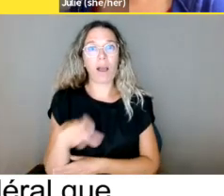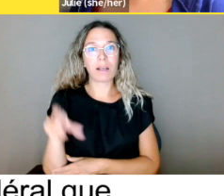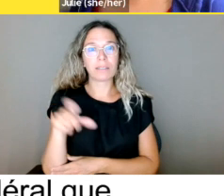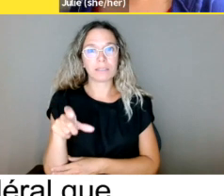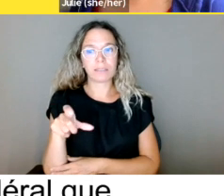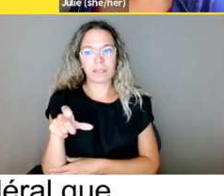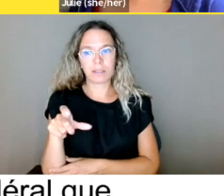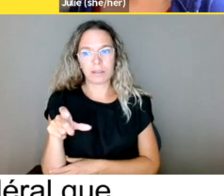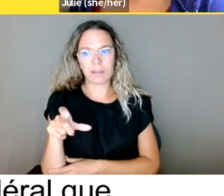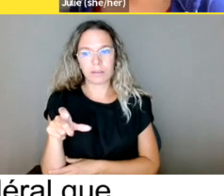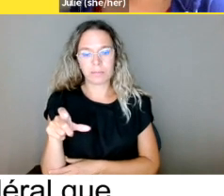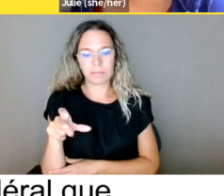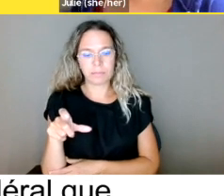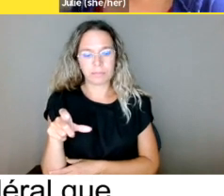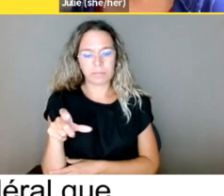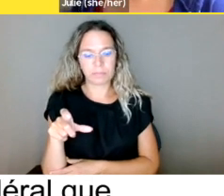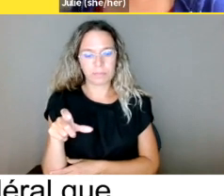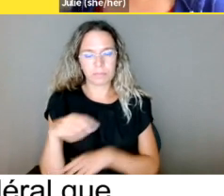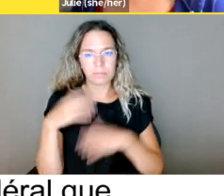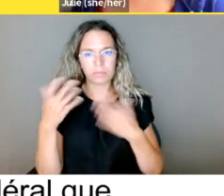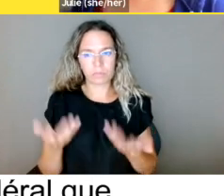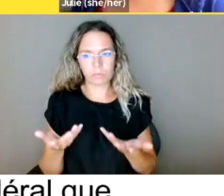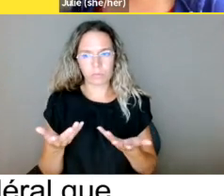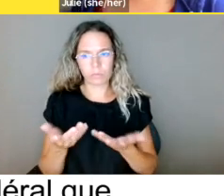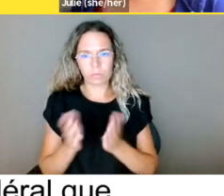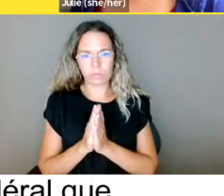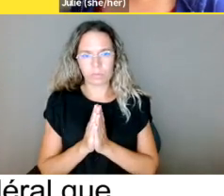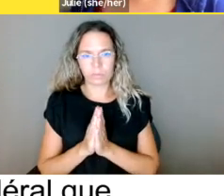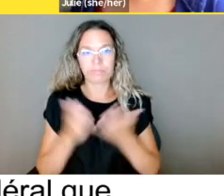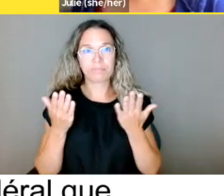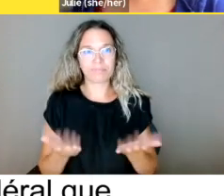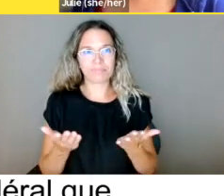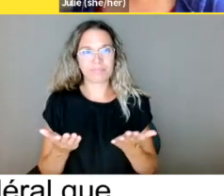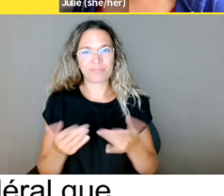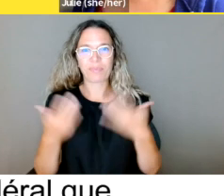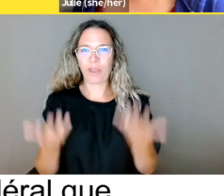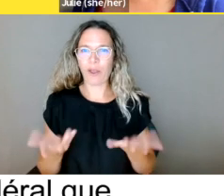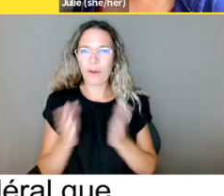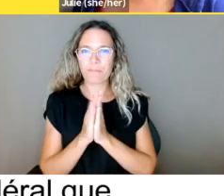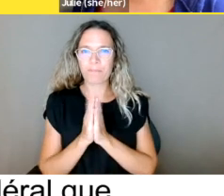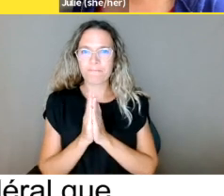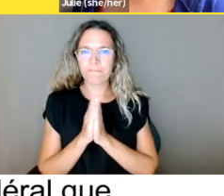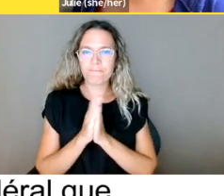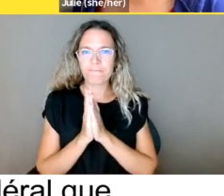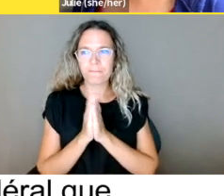son nom. Je l'appelle toujours juste Charte québécoise. La Charte québécoise,